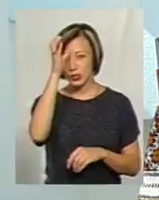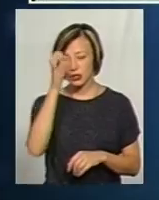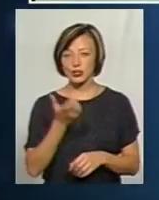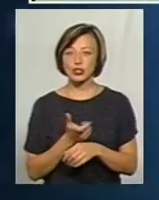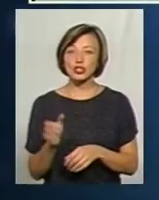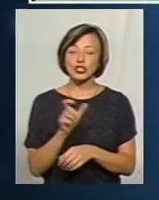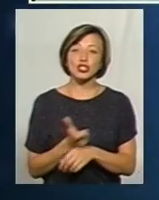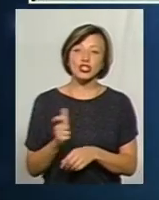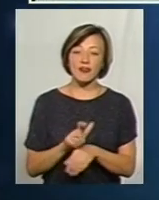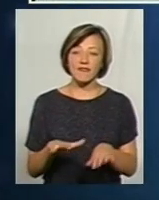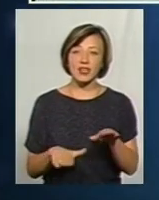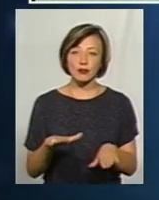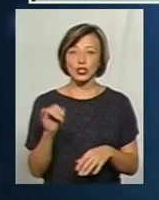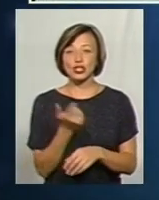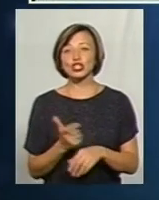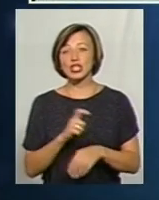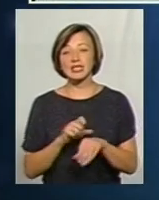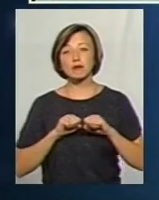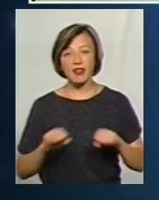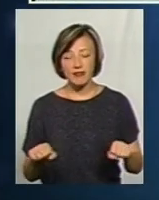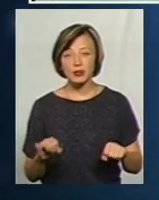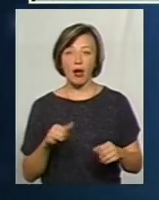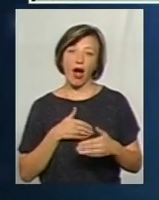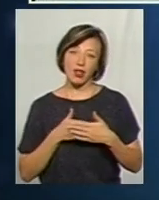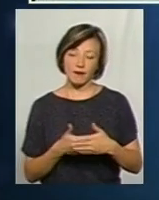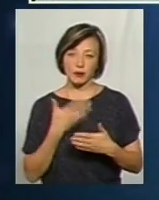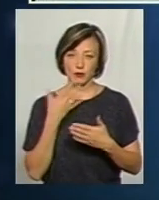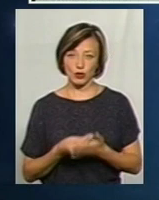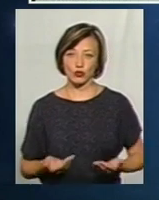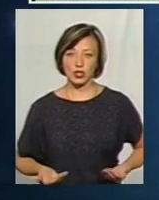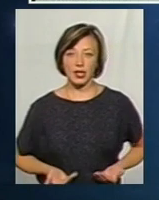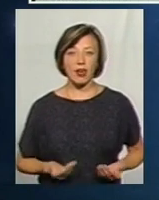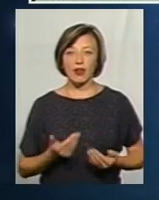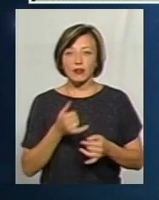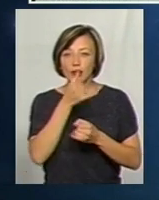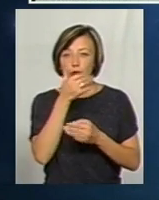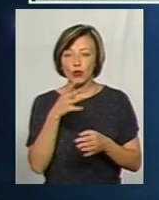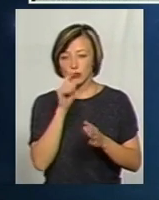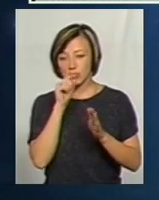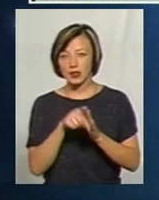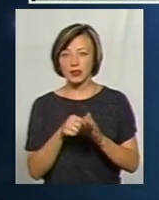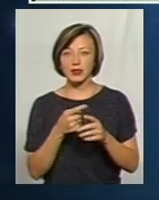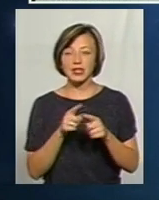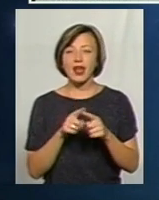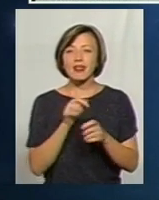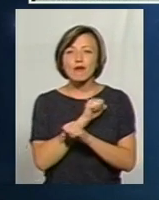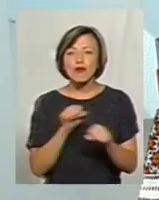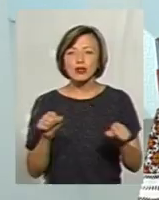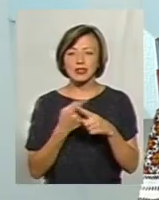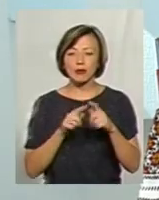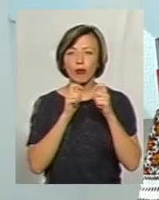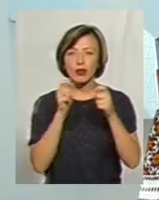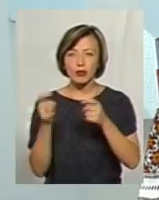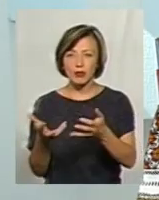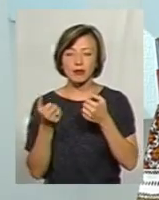виваженішими, ще сміливішими, і активними в своєму житті. Тобто, вже не можуть пройти у ті подаруночки перед виборами